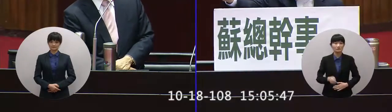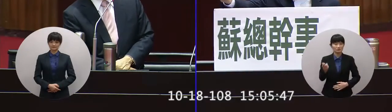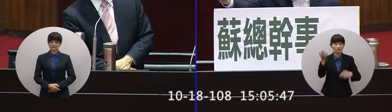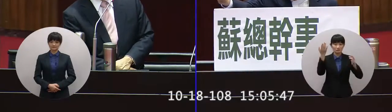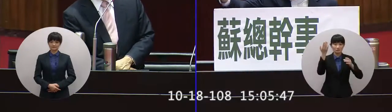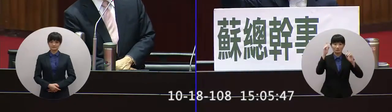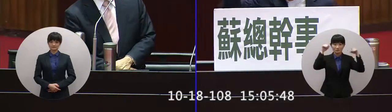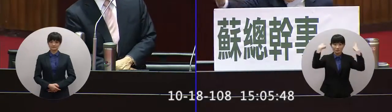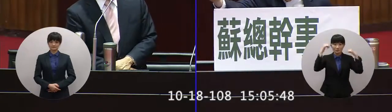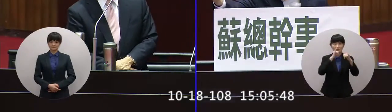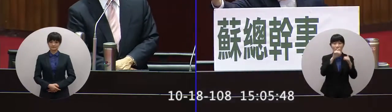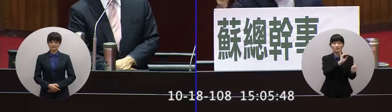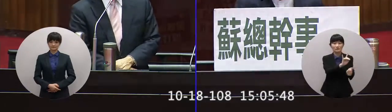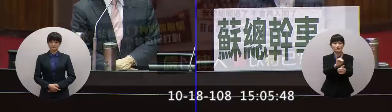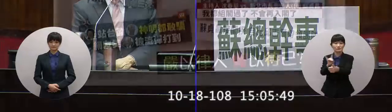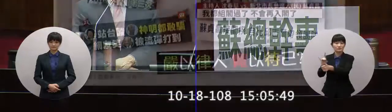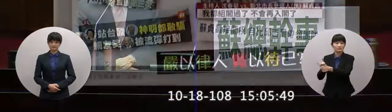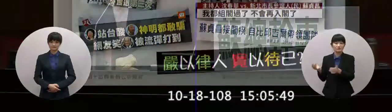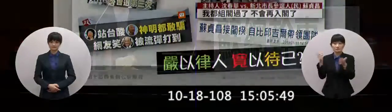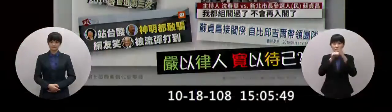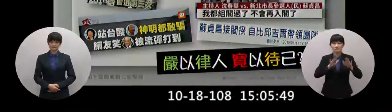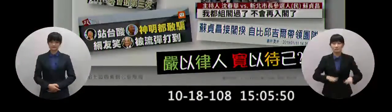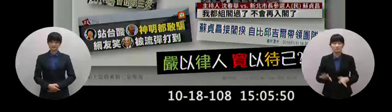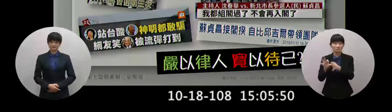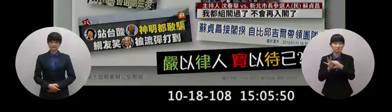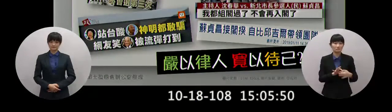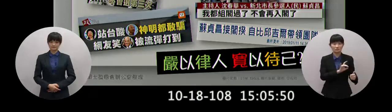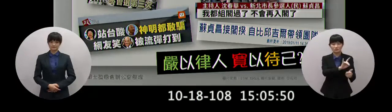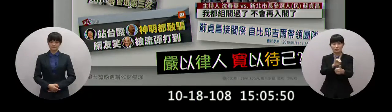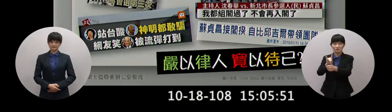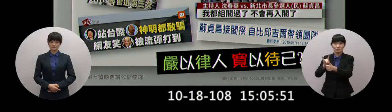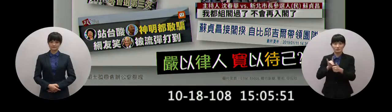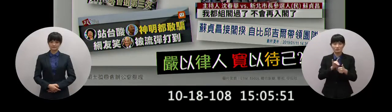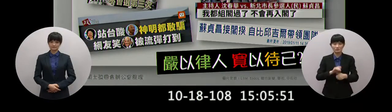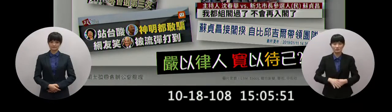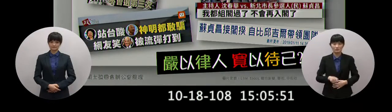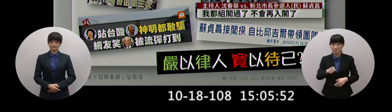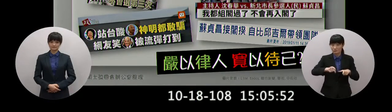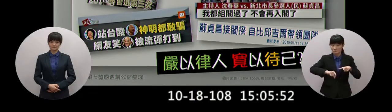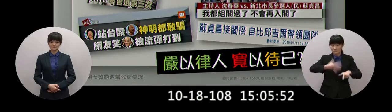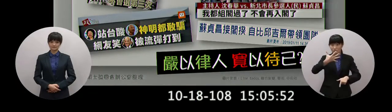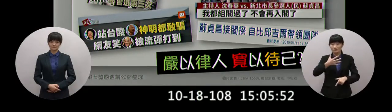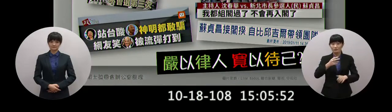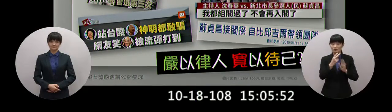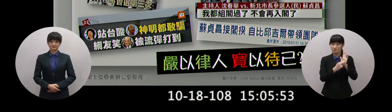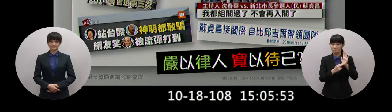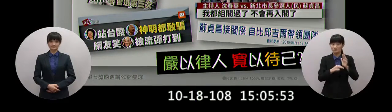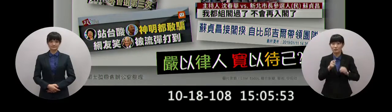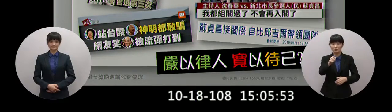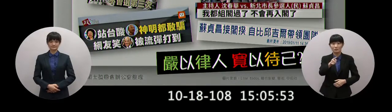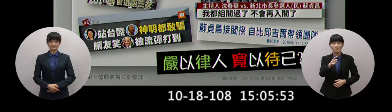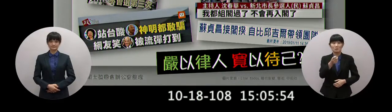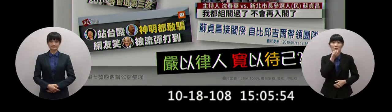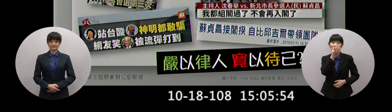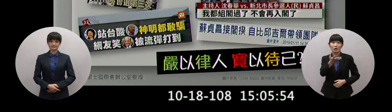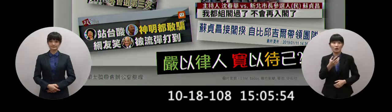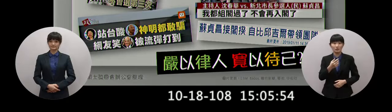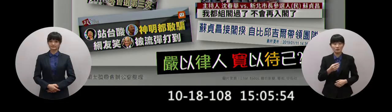判人民一路騙你公開說你不會選第三次